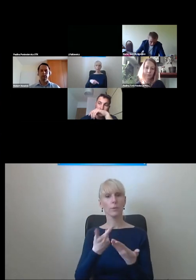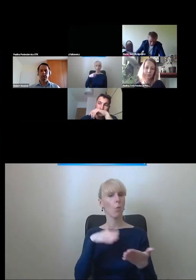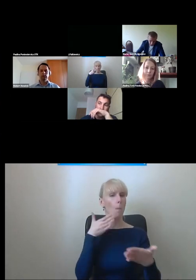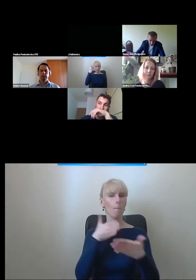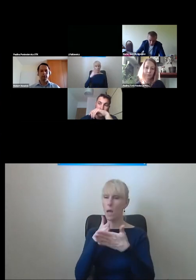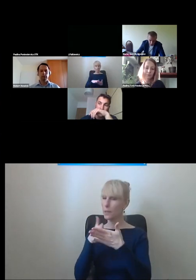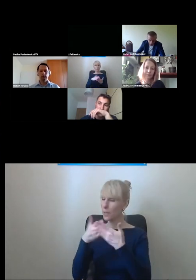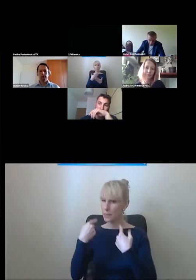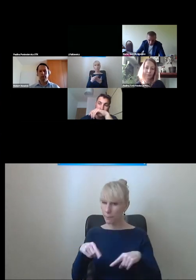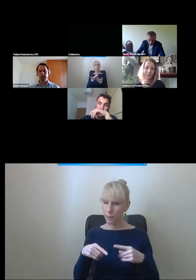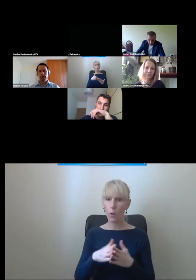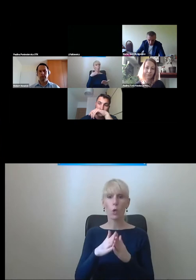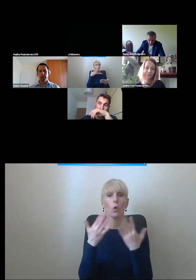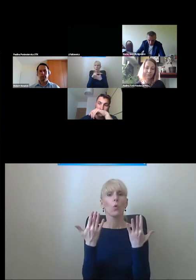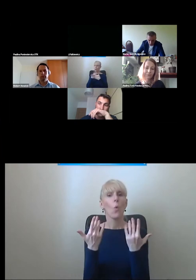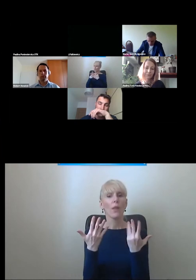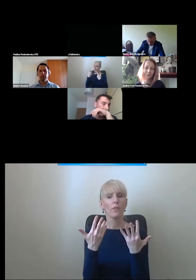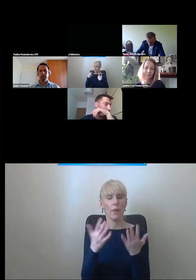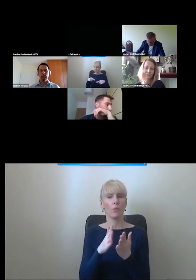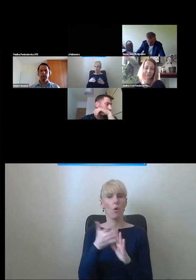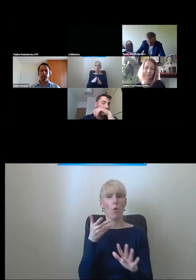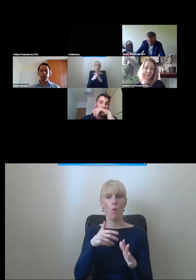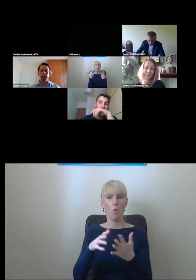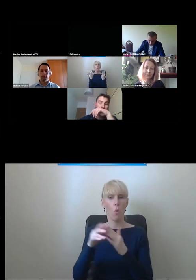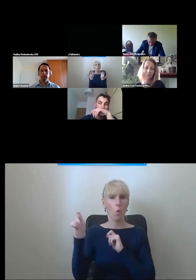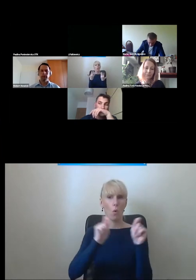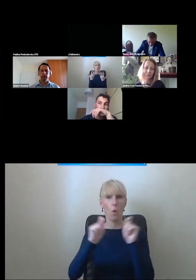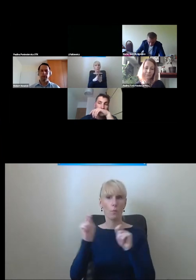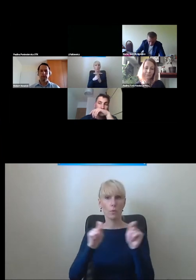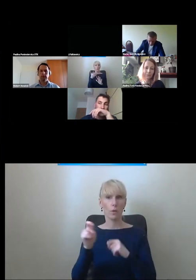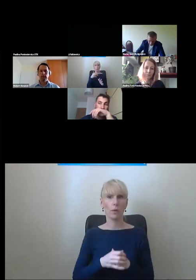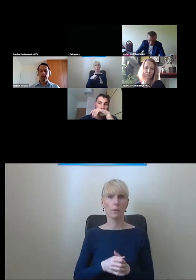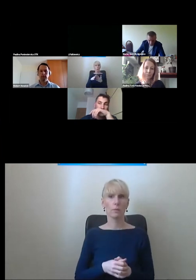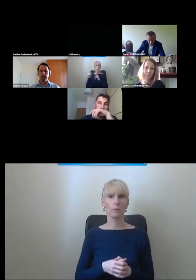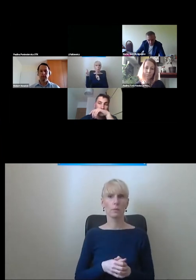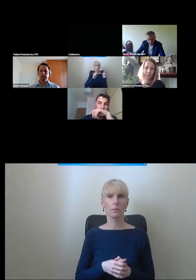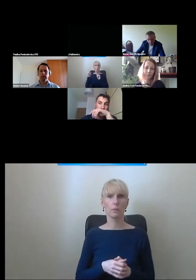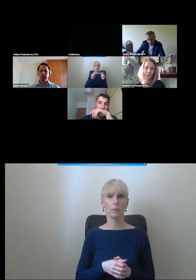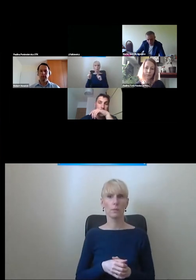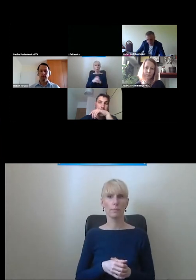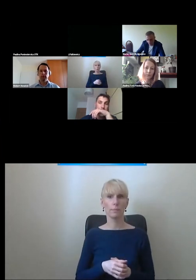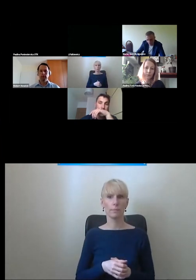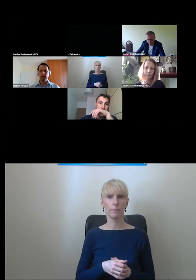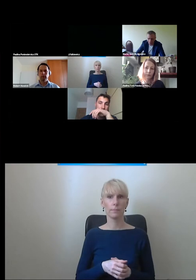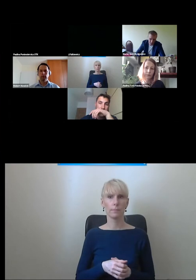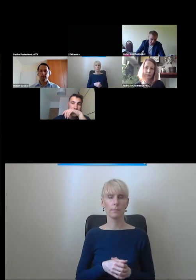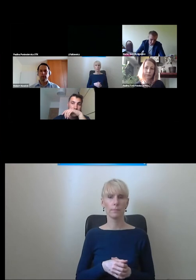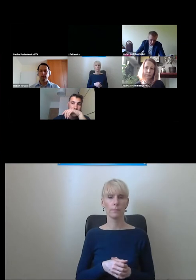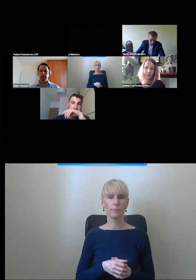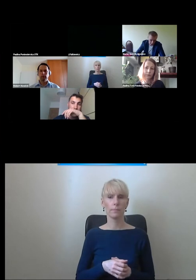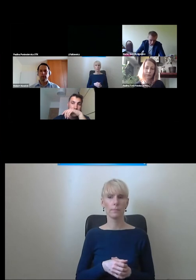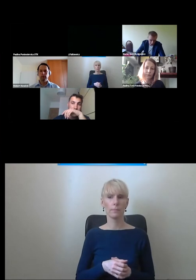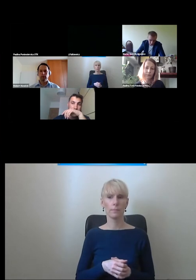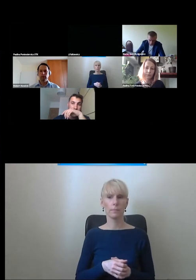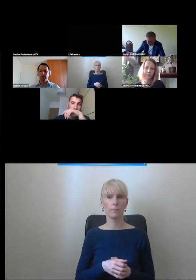nogi pieszym. Staramy się ułatwiać tą komunikację, ale jednak mamy też na względzie inne aspekty.